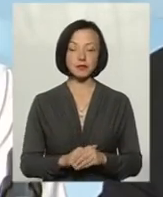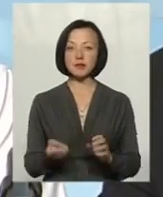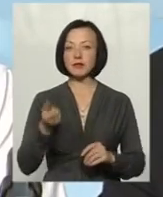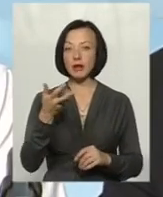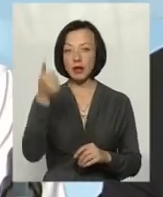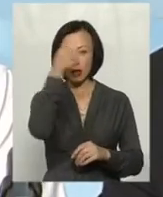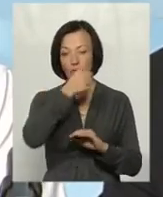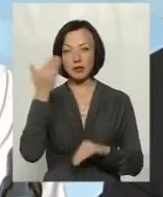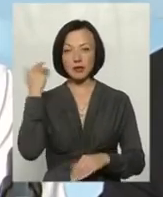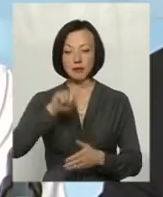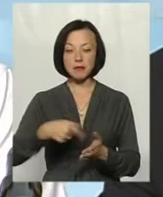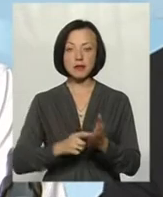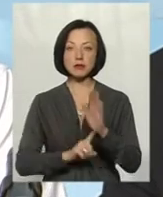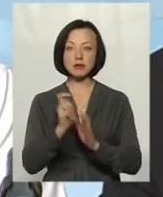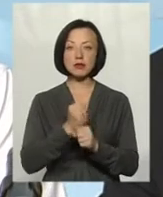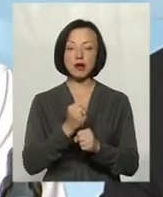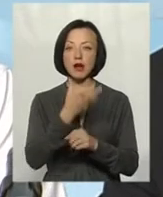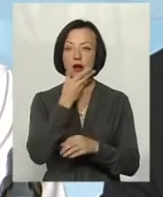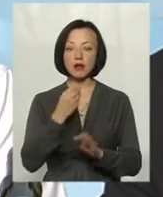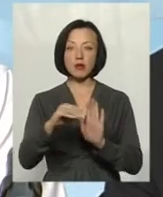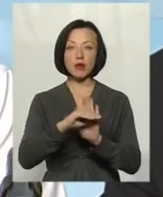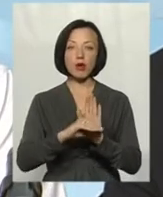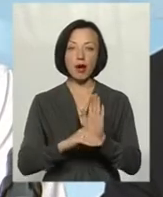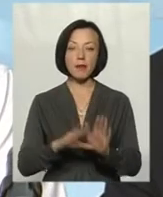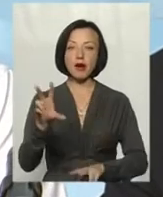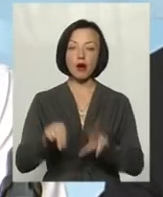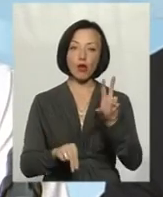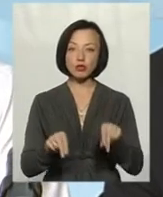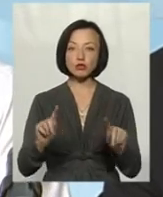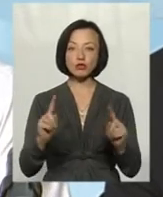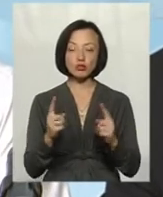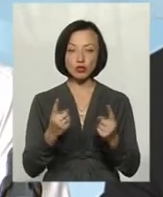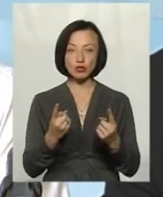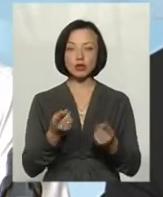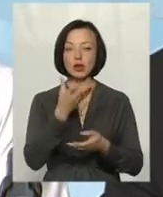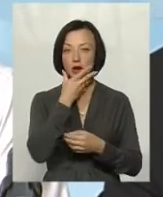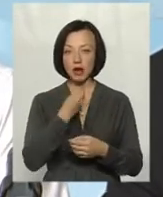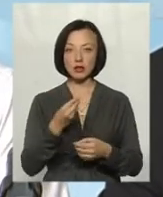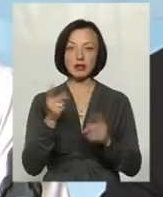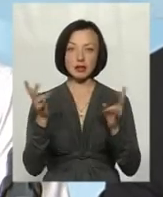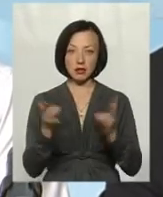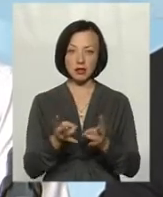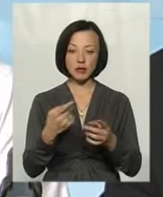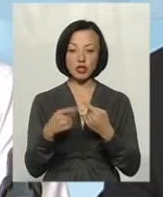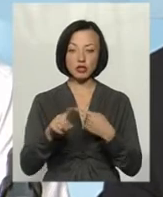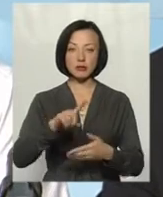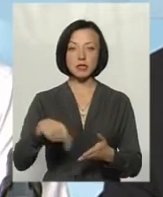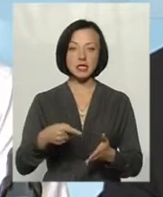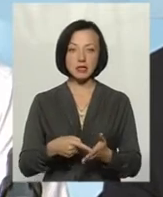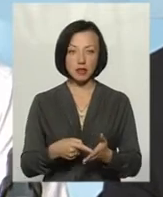декілька років назад в місті запрацювала досить гарна програма. Я рахую, що вона досить гарна, і нею треба, щоб другі міста